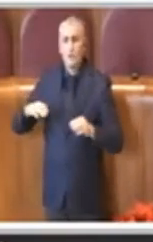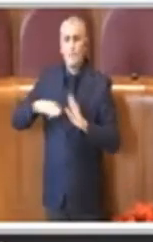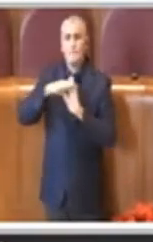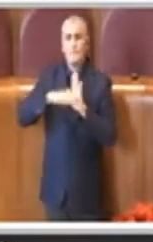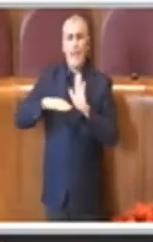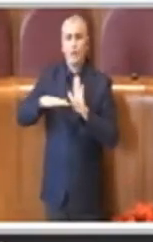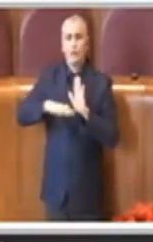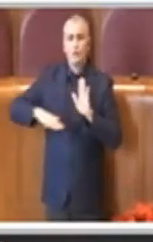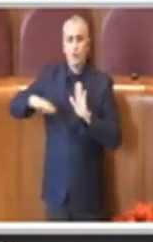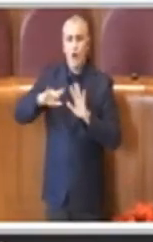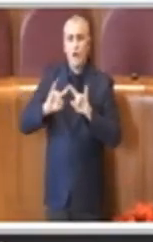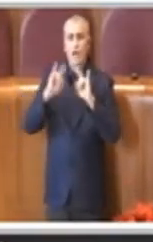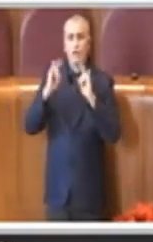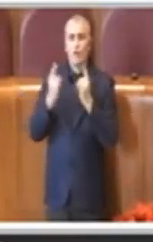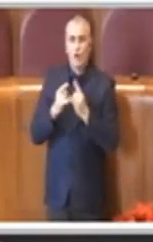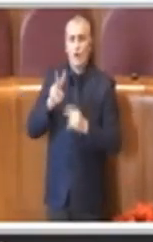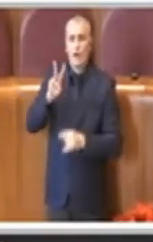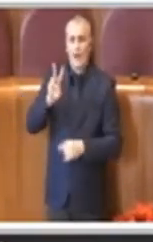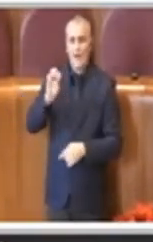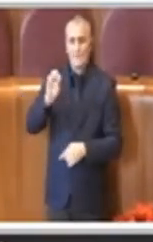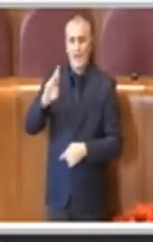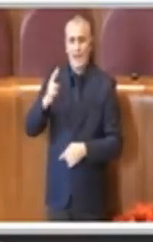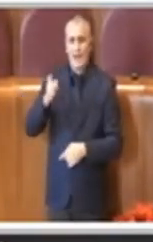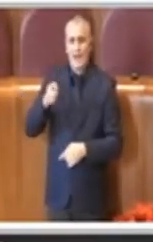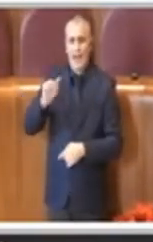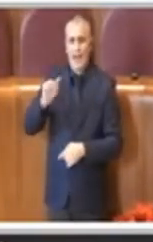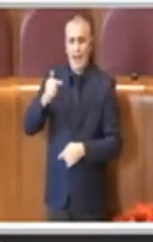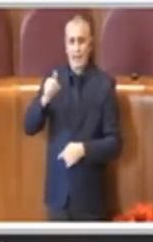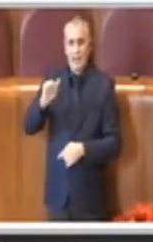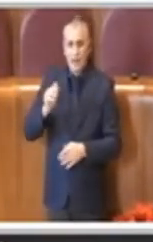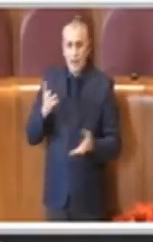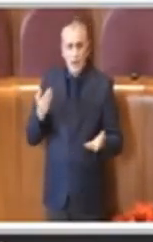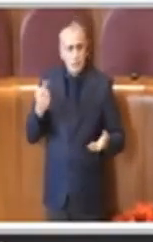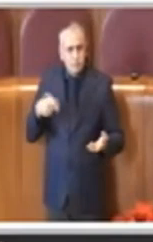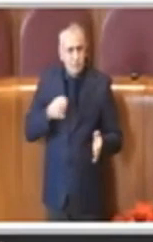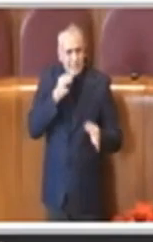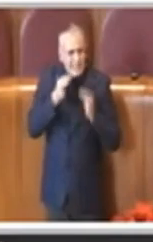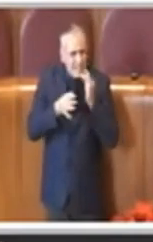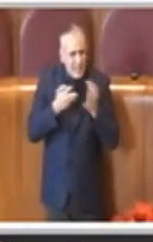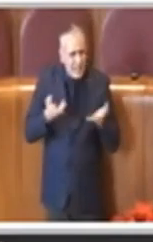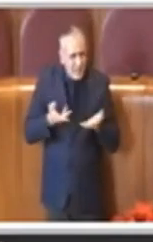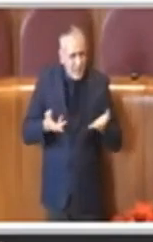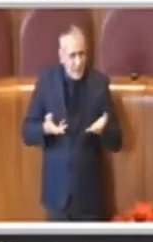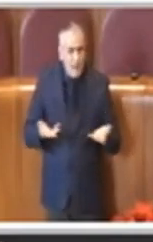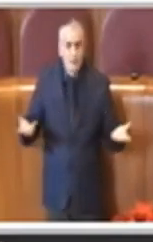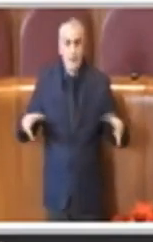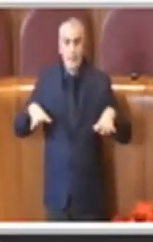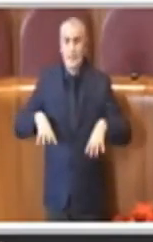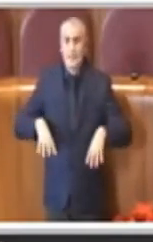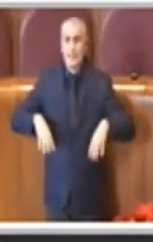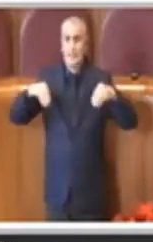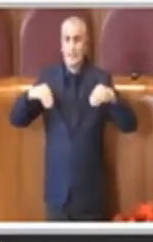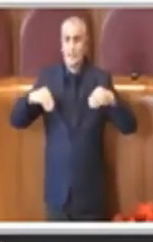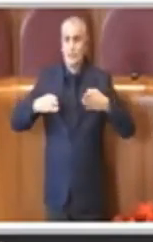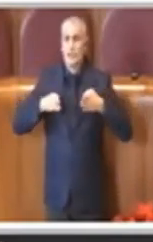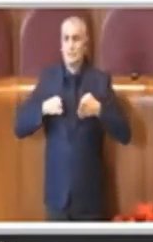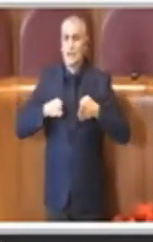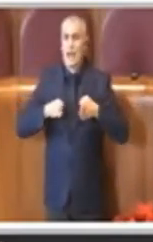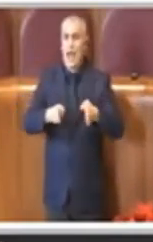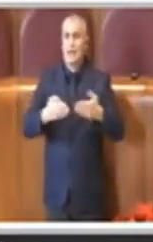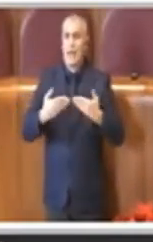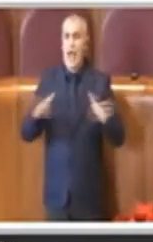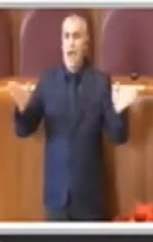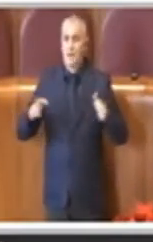Questo significa che evidentemente si apre una strada come avevamo detto io e la consigliera